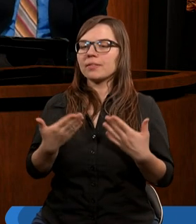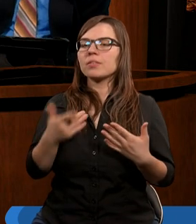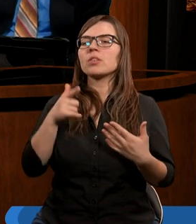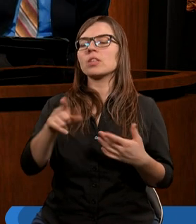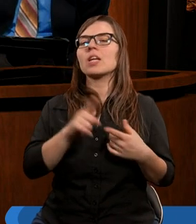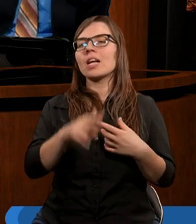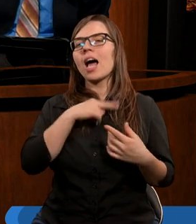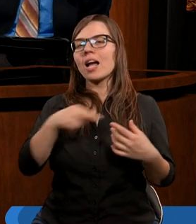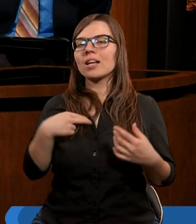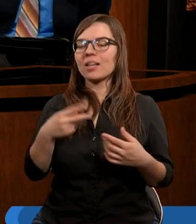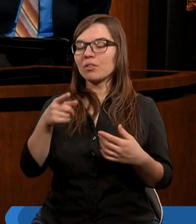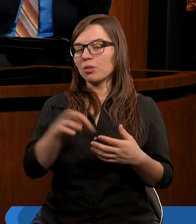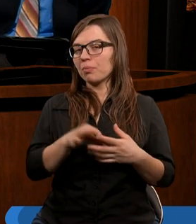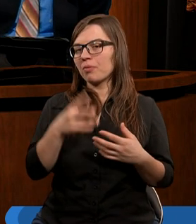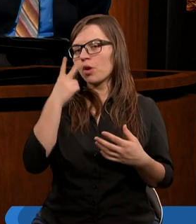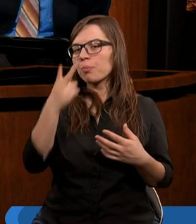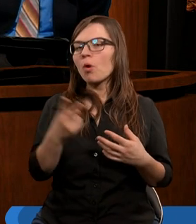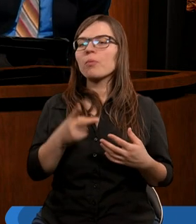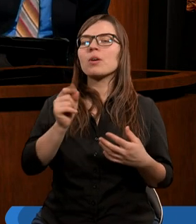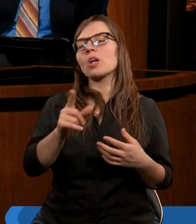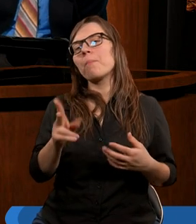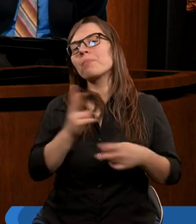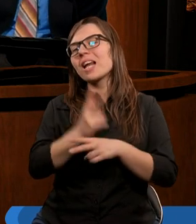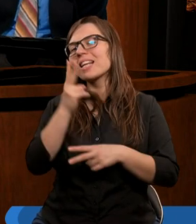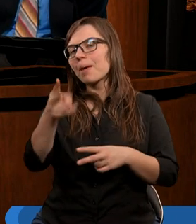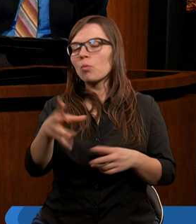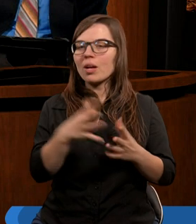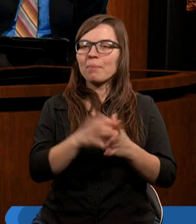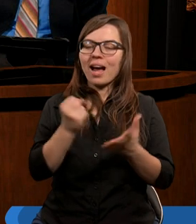Nie zdawał sobie z niego sprawy, że go przestępuje?